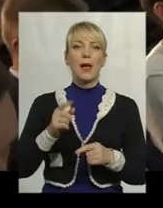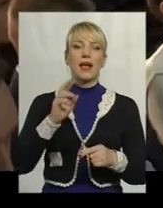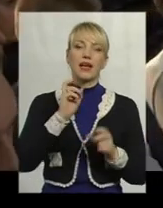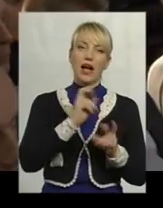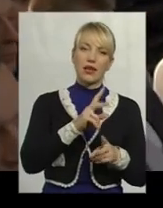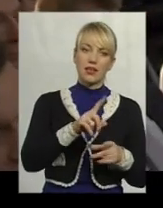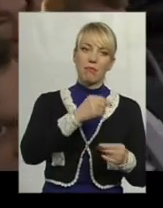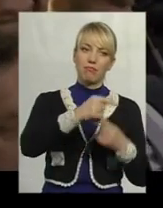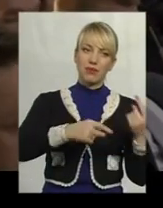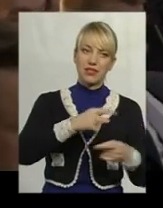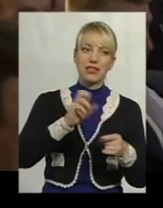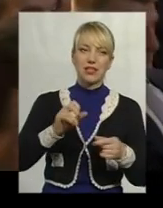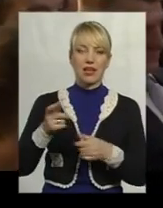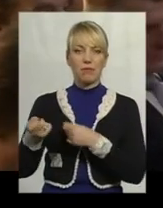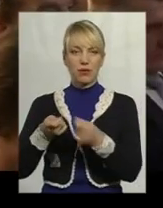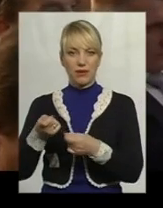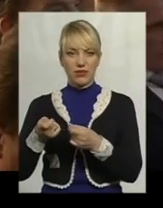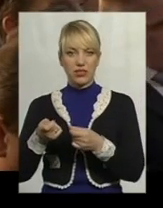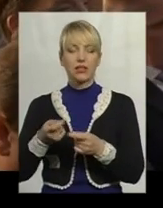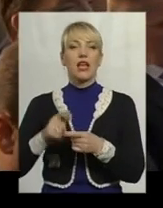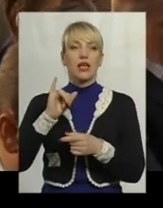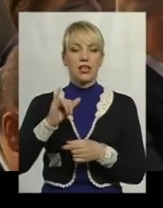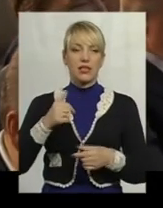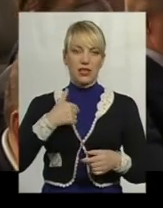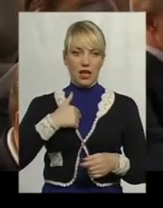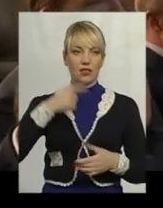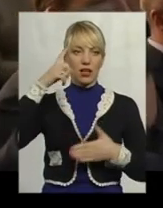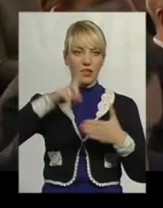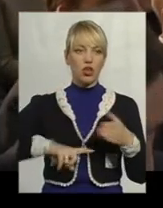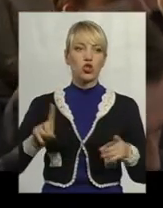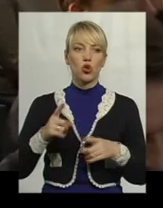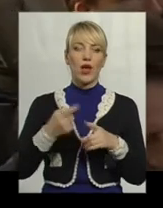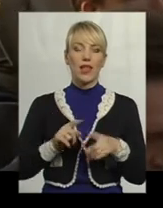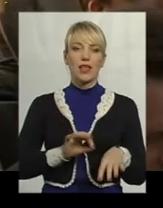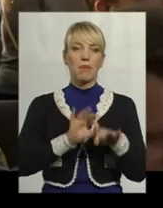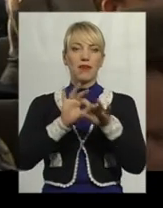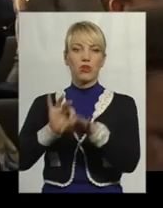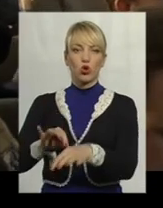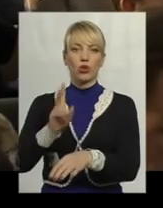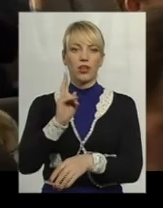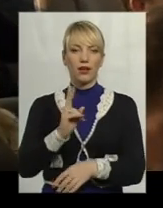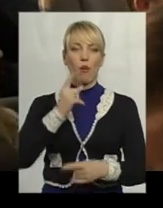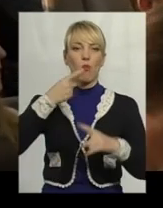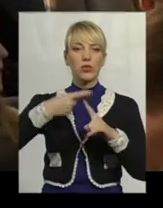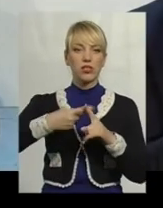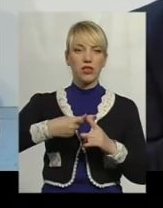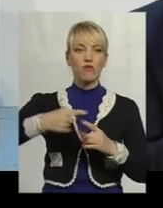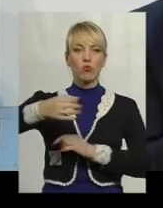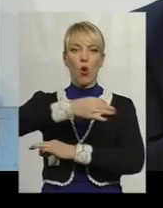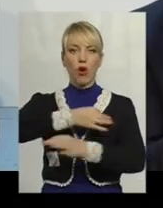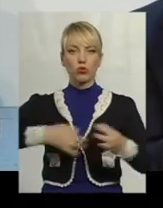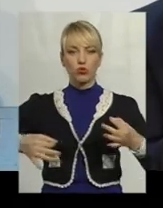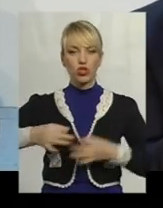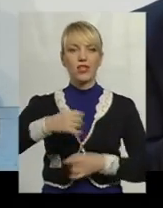бізнес, так і СОВЕТ Бізнес-Омбудсмена. Я надеюсь, що це приведе до позитивного обсуждення цих